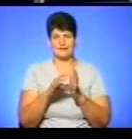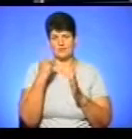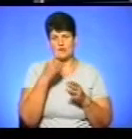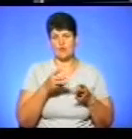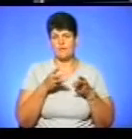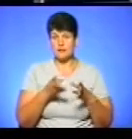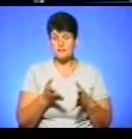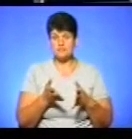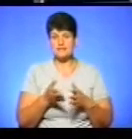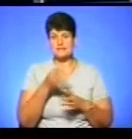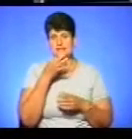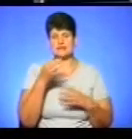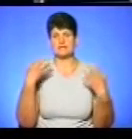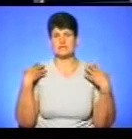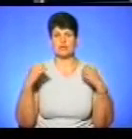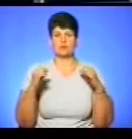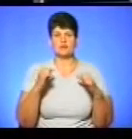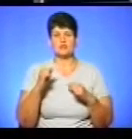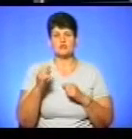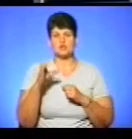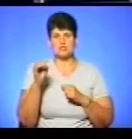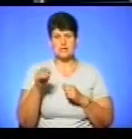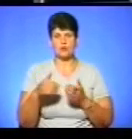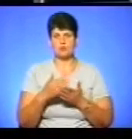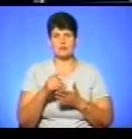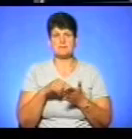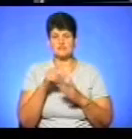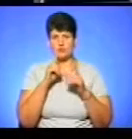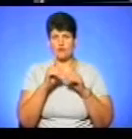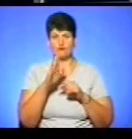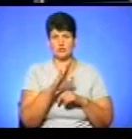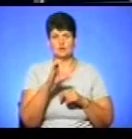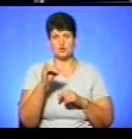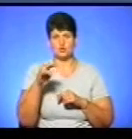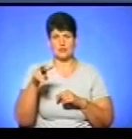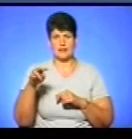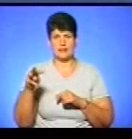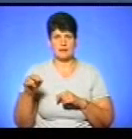опалення, повідомив начальник управління соціальної політики міської ради Володимир Солома.